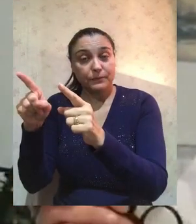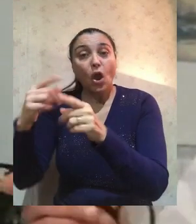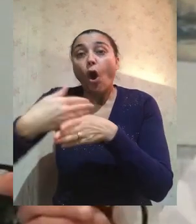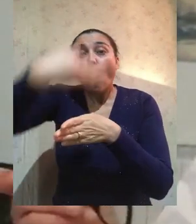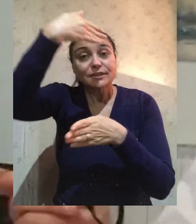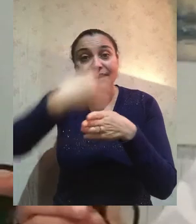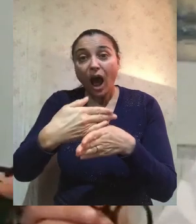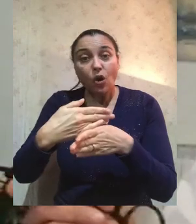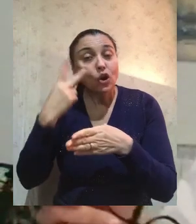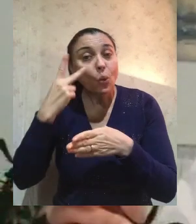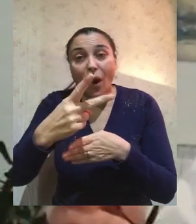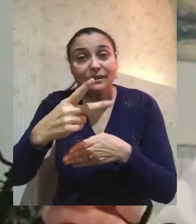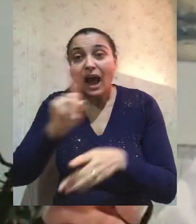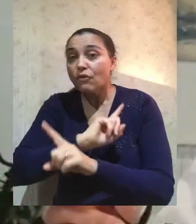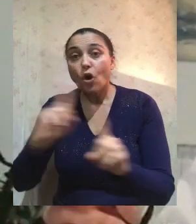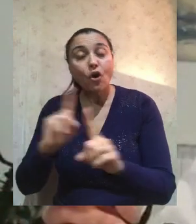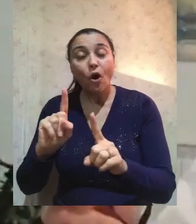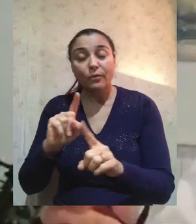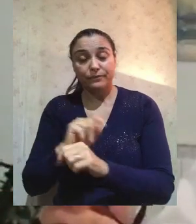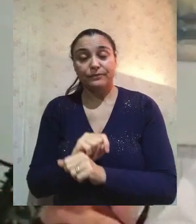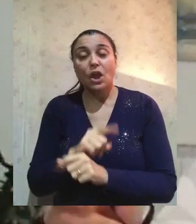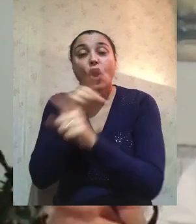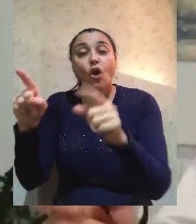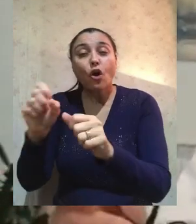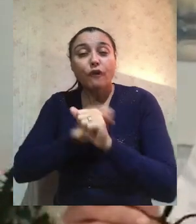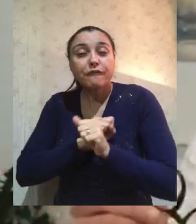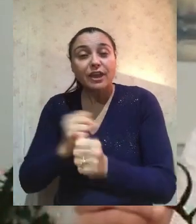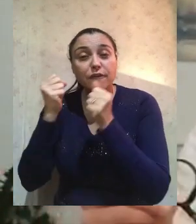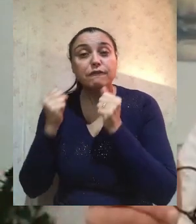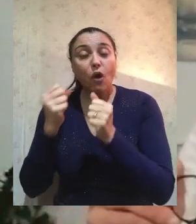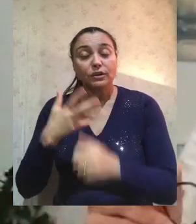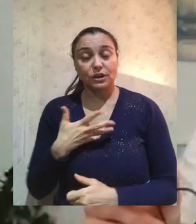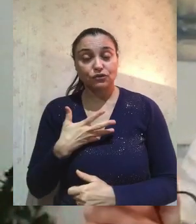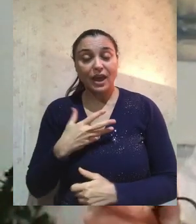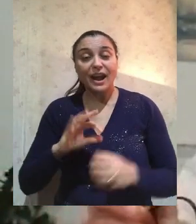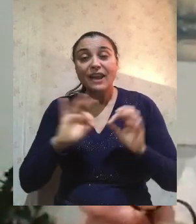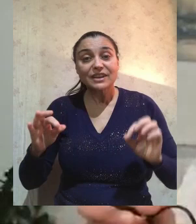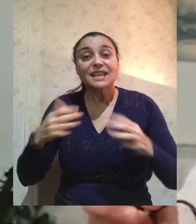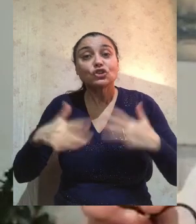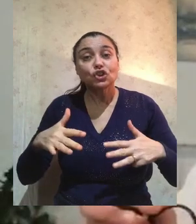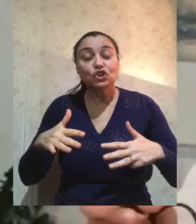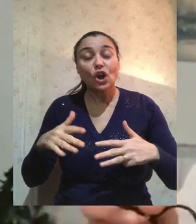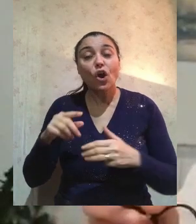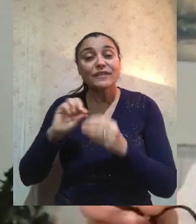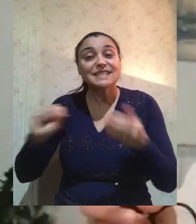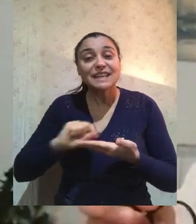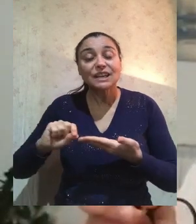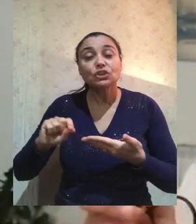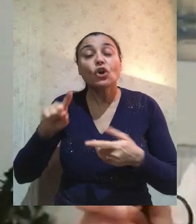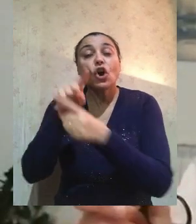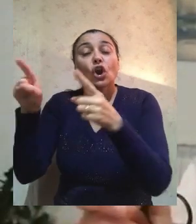avendo, trovando modo di introdurlo a causa della folla, dice la parola, versetto 19, salirono sul tetto